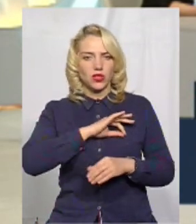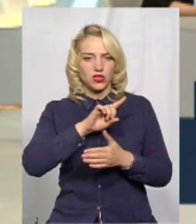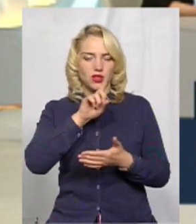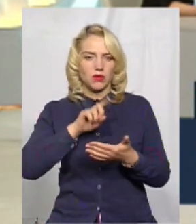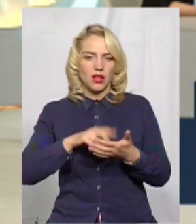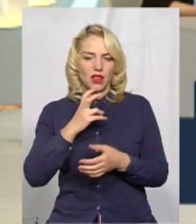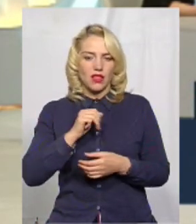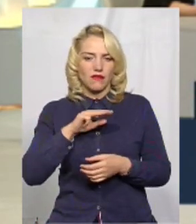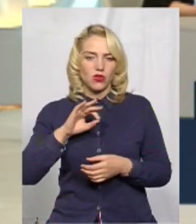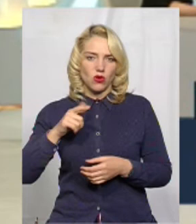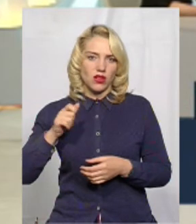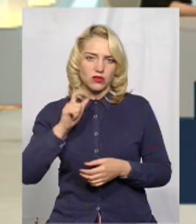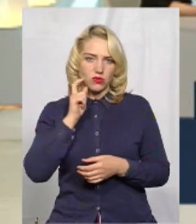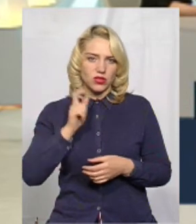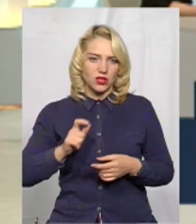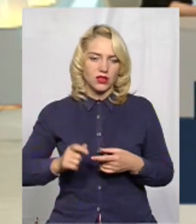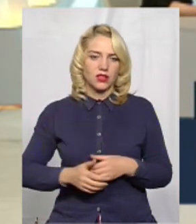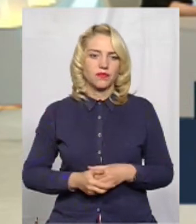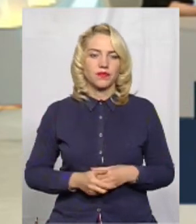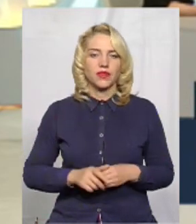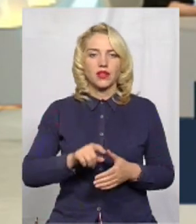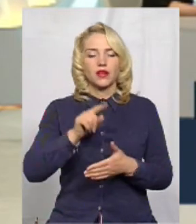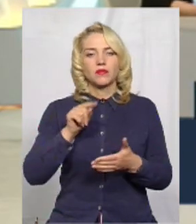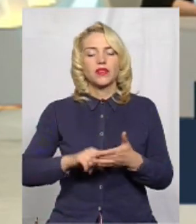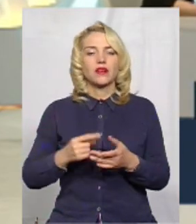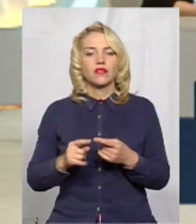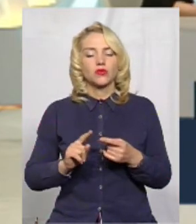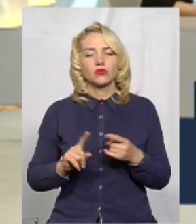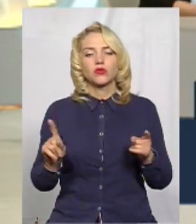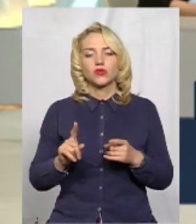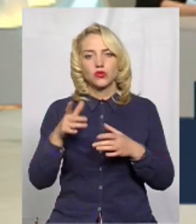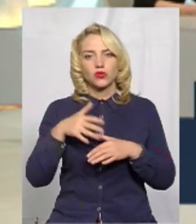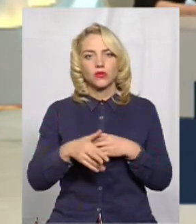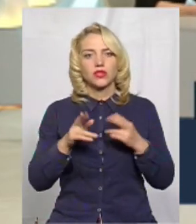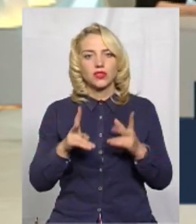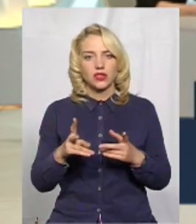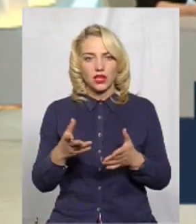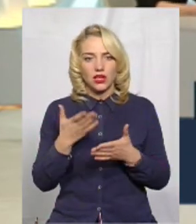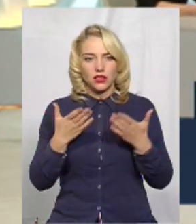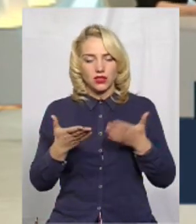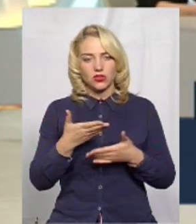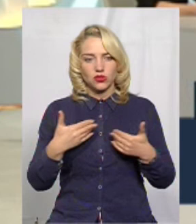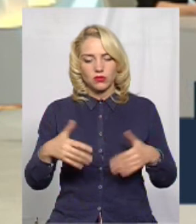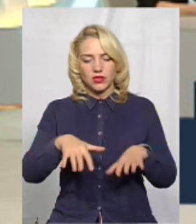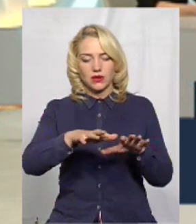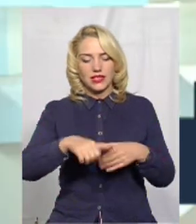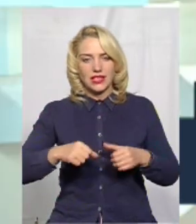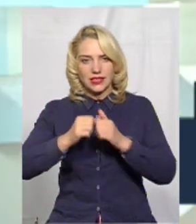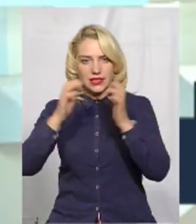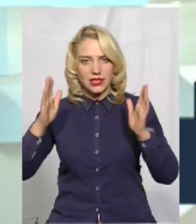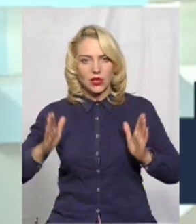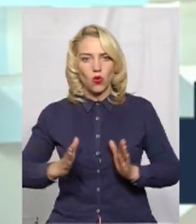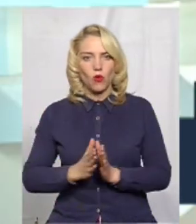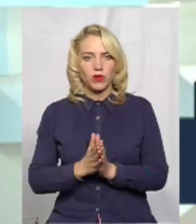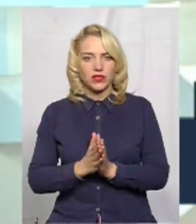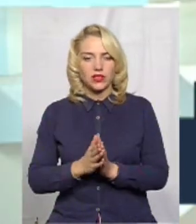НАК «Нафтогазом». А коли ви рушаєте в НАК «Нафтогазом»? Питання в тому, що, розумієте, як, якщо ми забираємо цілісний майновий комплекс, то